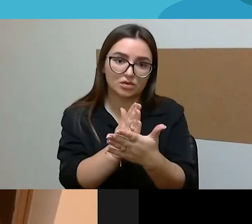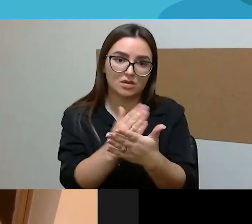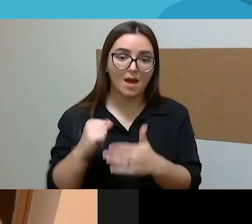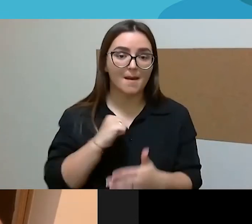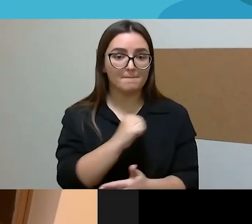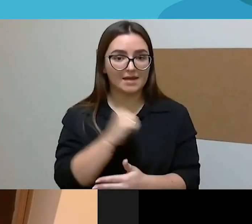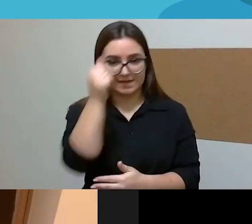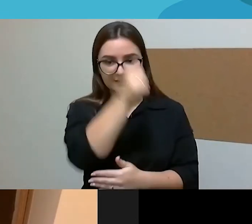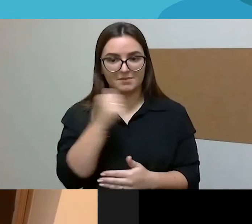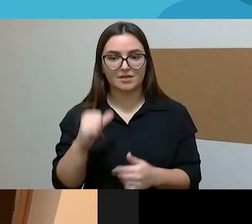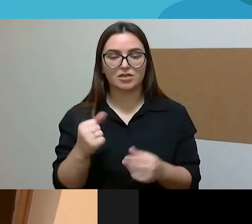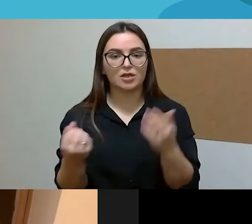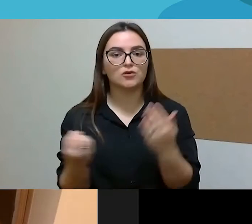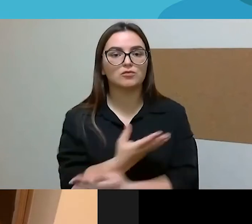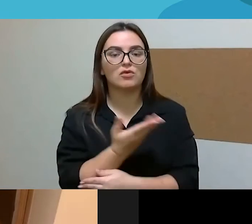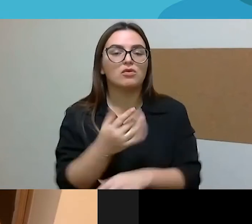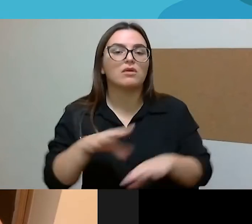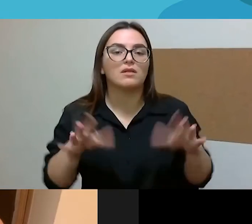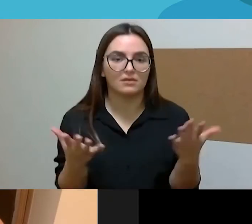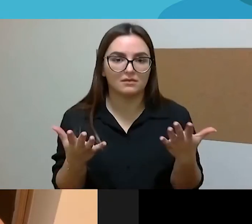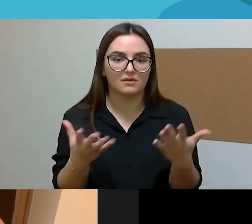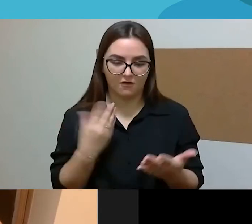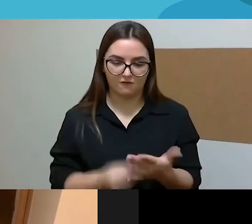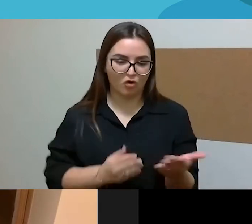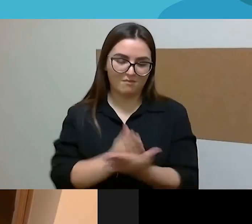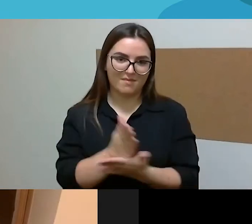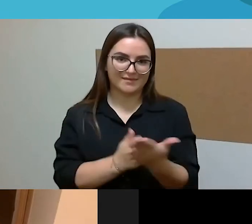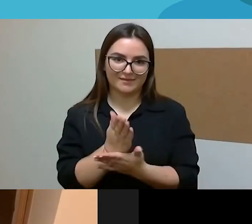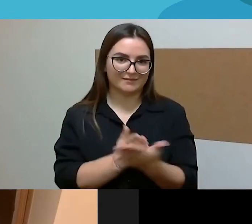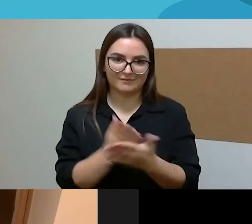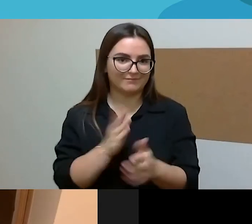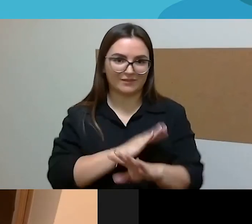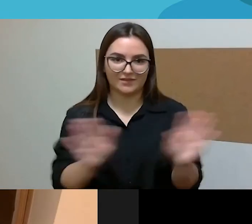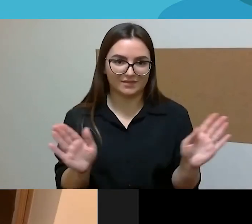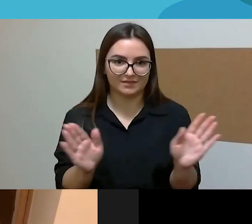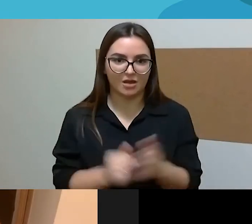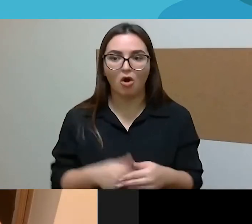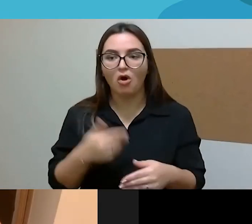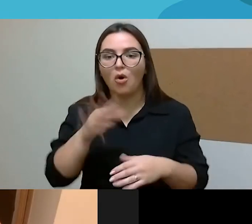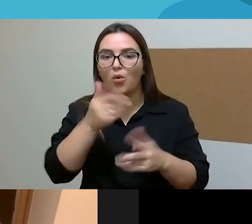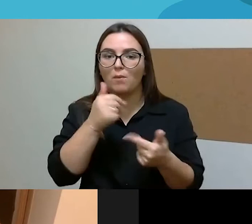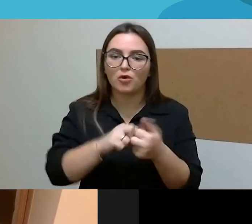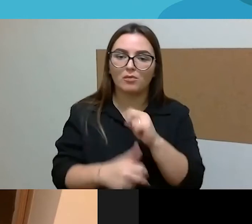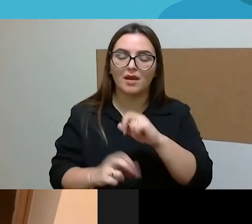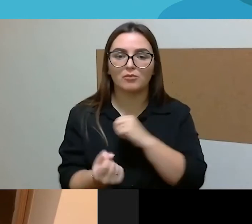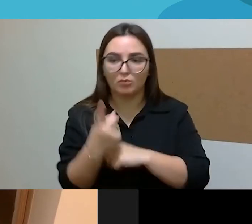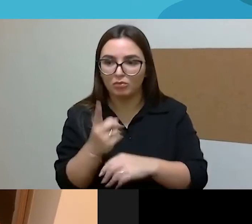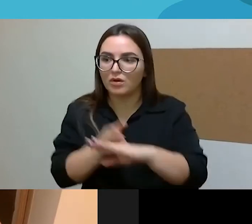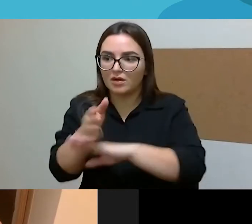viską mokiausi tik tai savo kailių, savo patirtimį ir nebūčiau žinojęs, kur čia reikėtų labai kreiptis